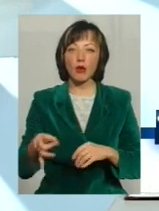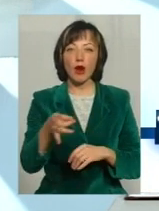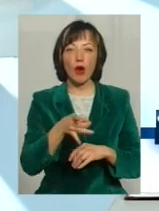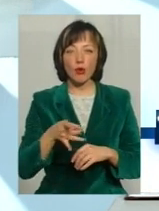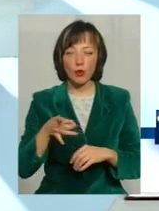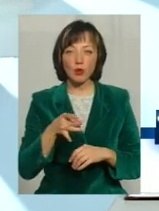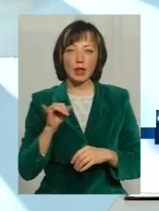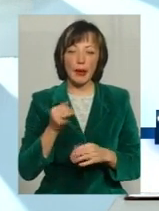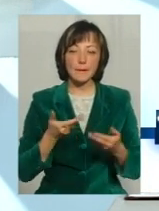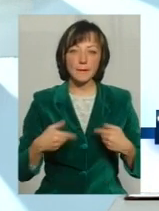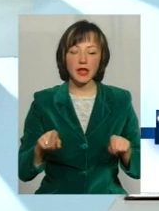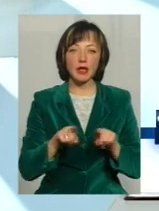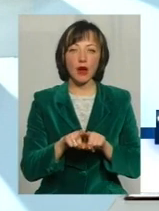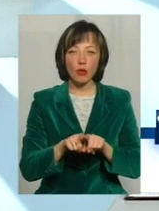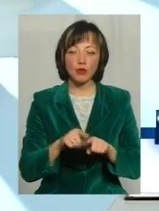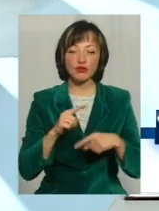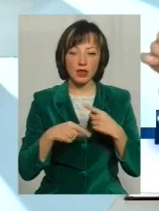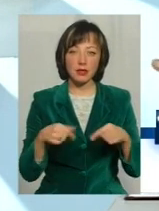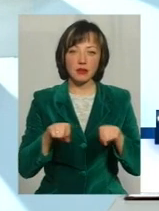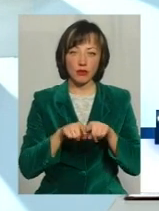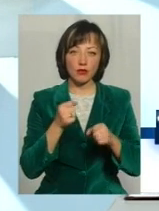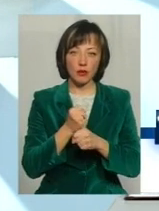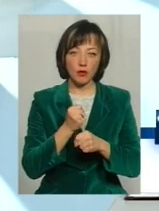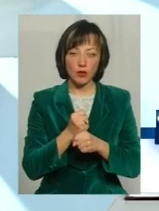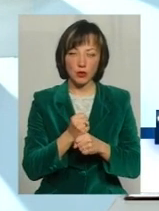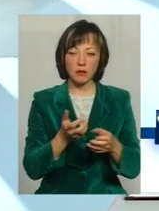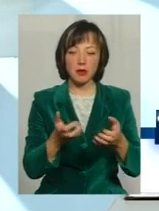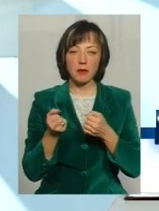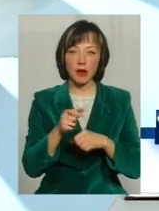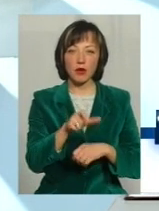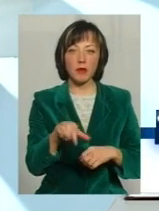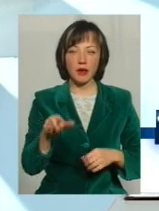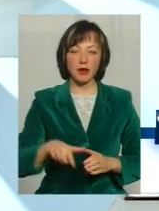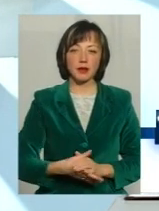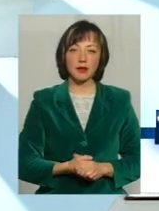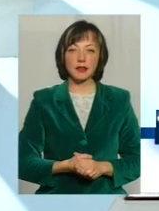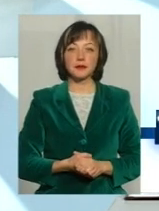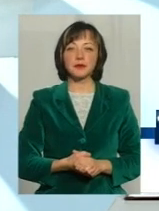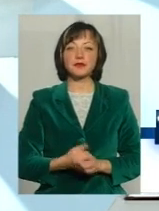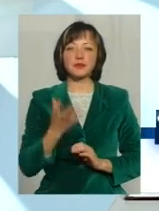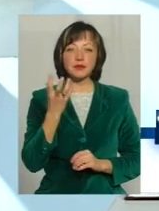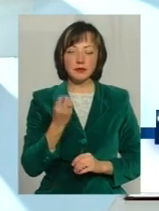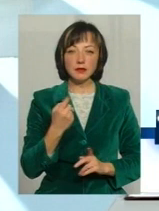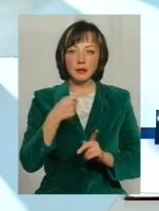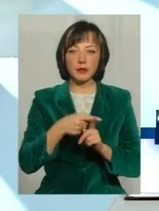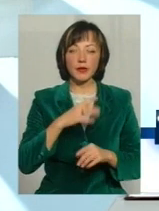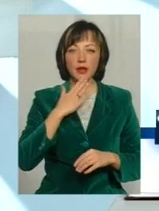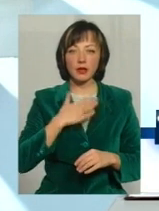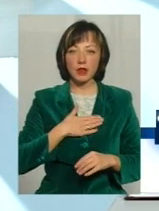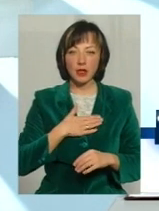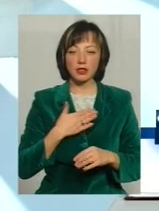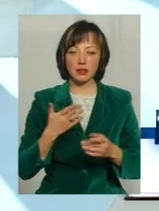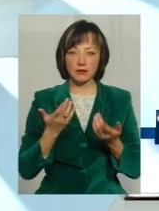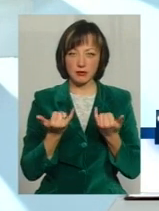І ми також маємо через такий формат роботу через приймальні громадян Крім того, також є наша онлайн